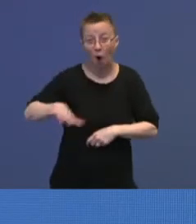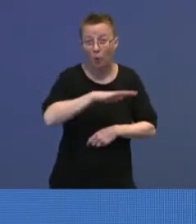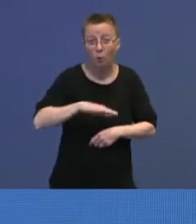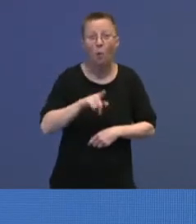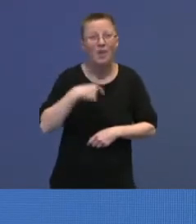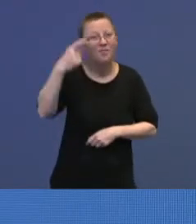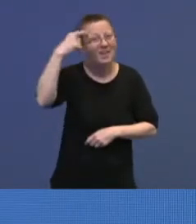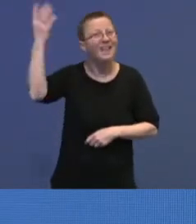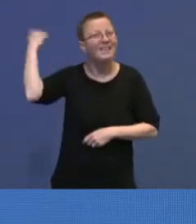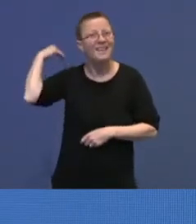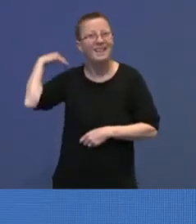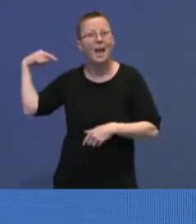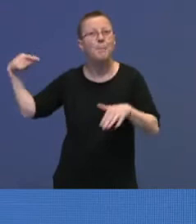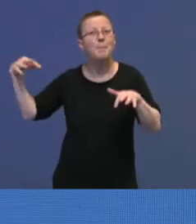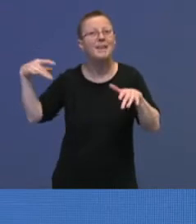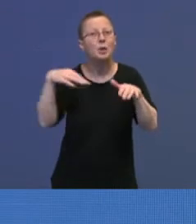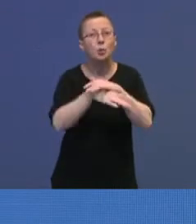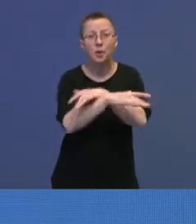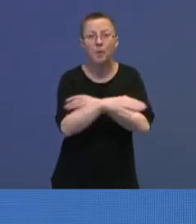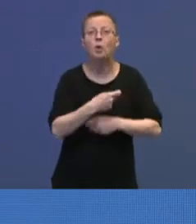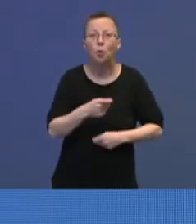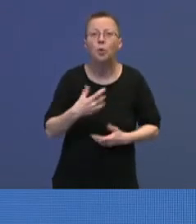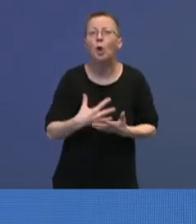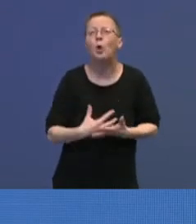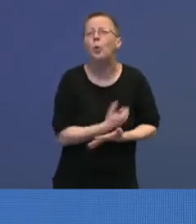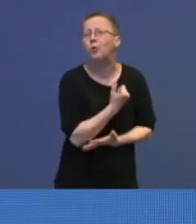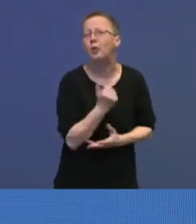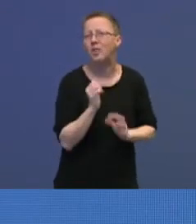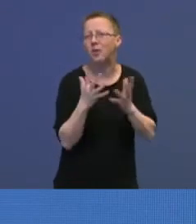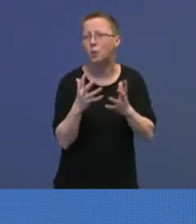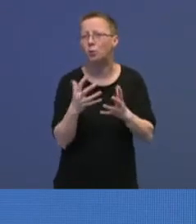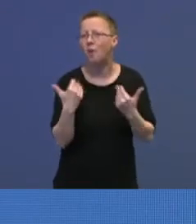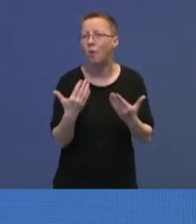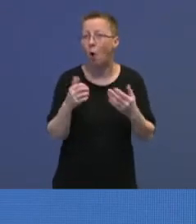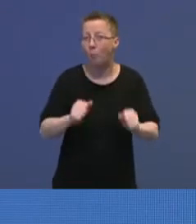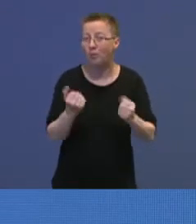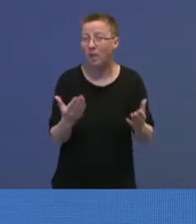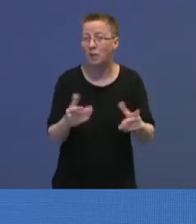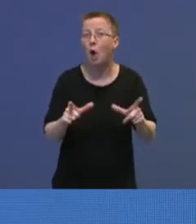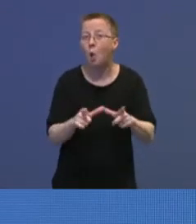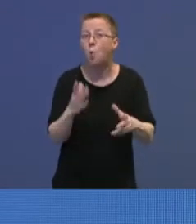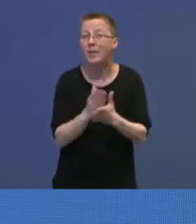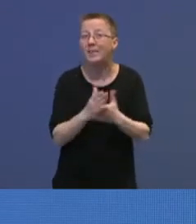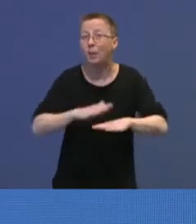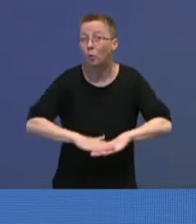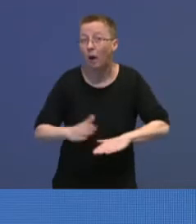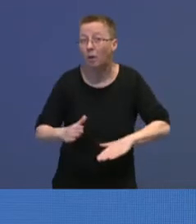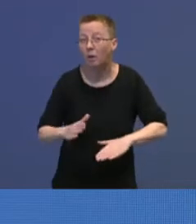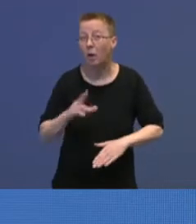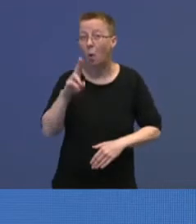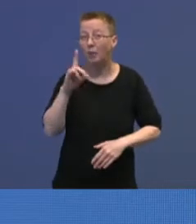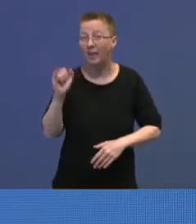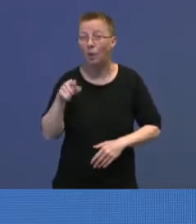at enkelte utnytter situasjonen til å tilegne seg oppholdstillatelser på uriktig grunnlag. UDI